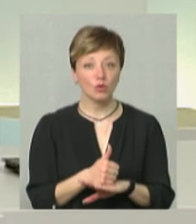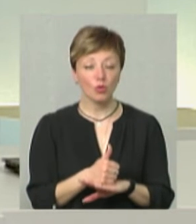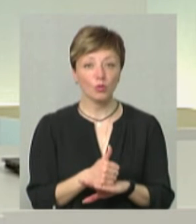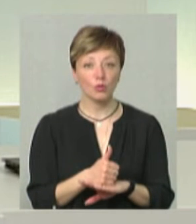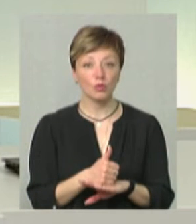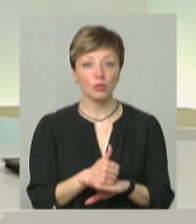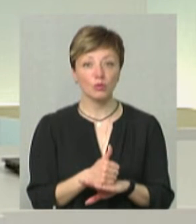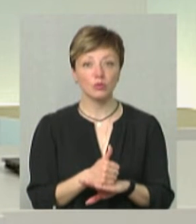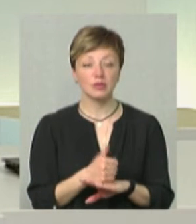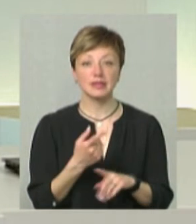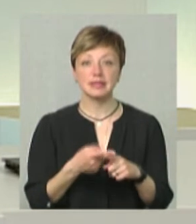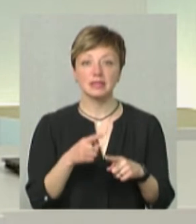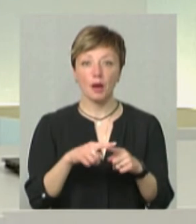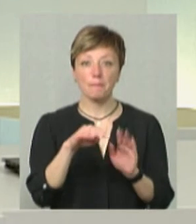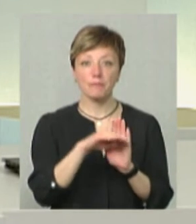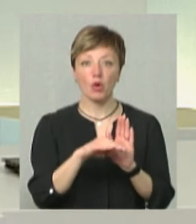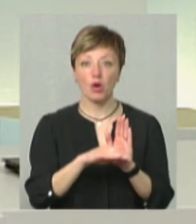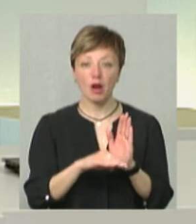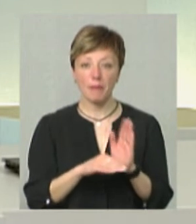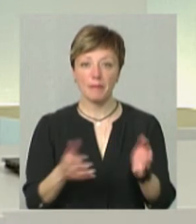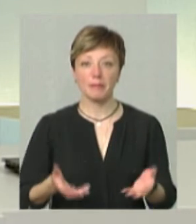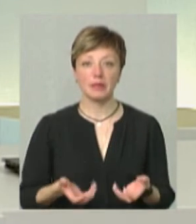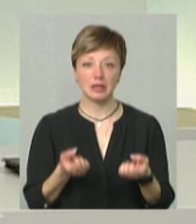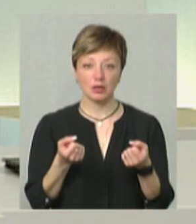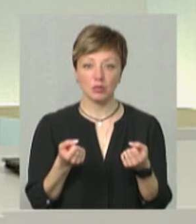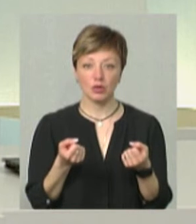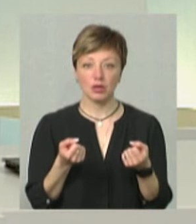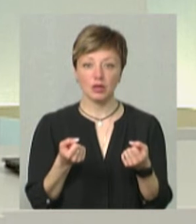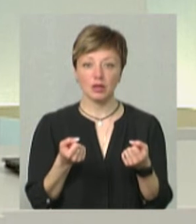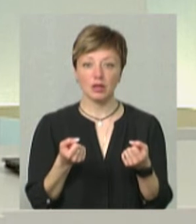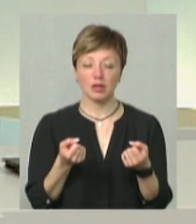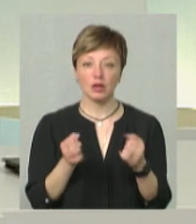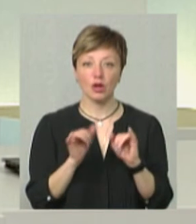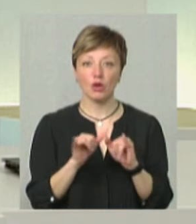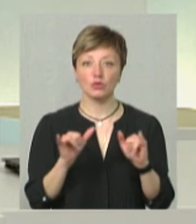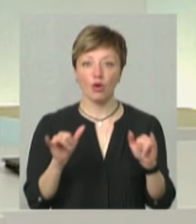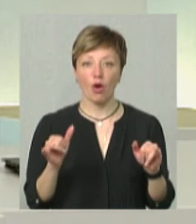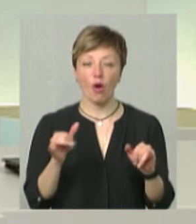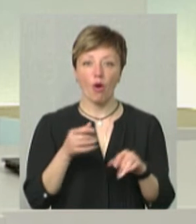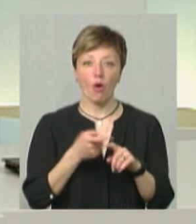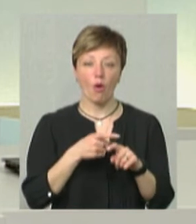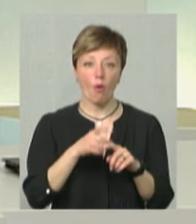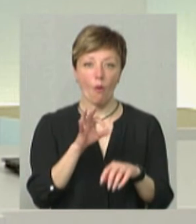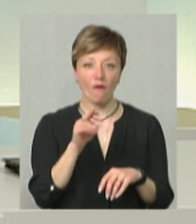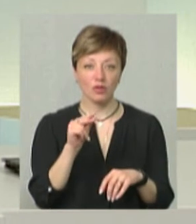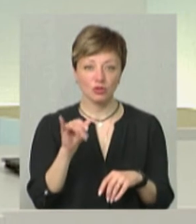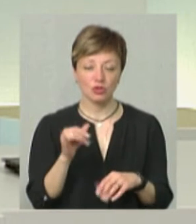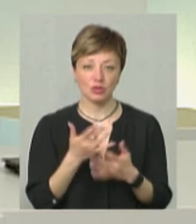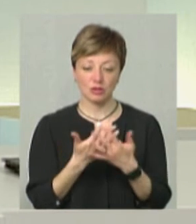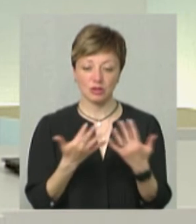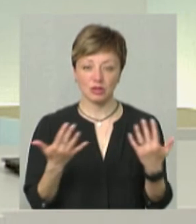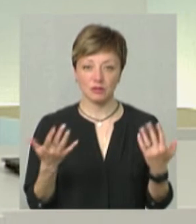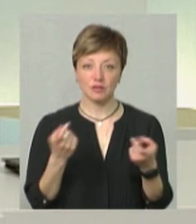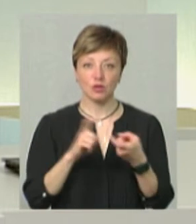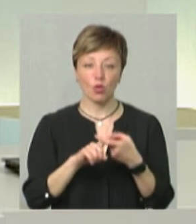ця програма підтримує розведення овочевих культур. У зв'язку з тим, що все